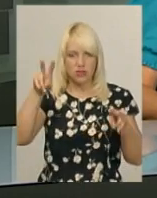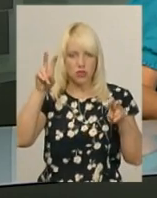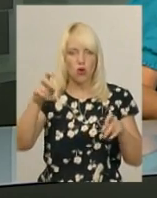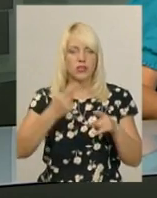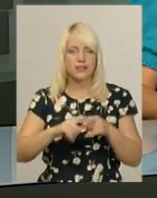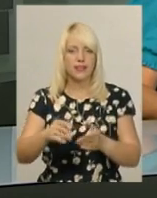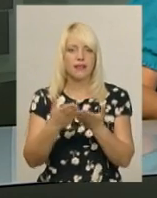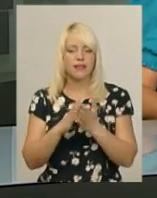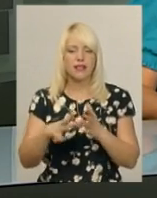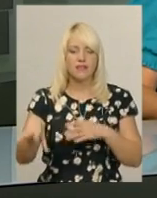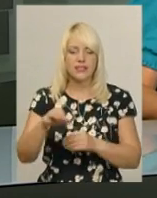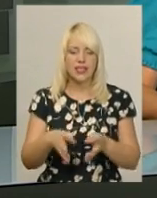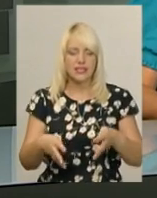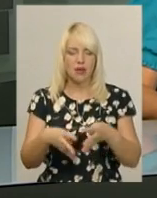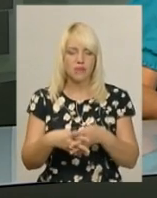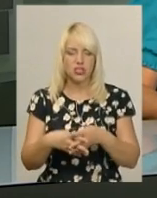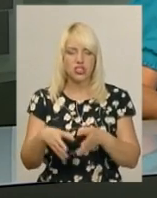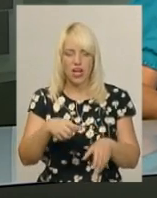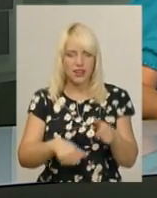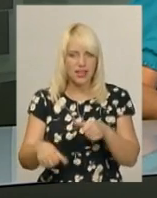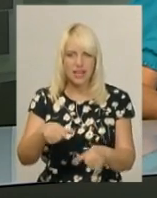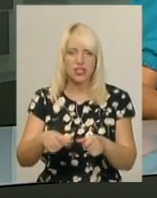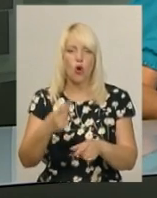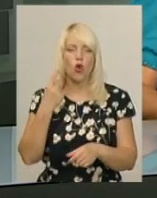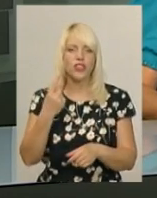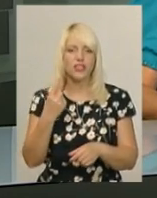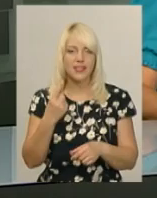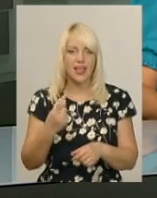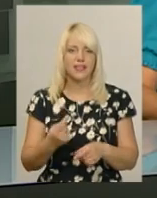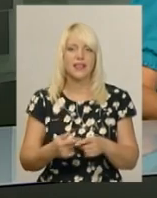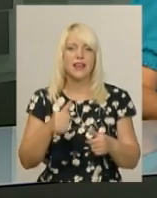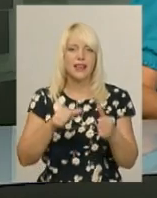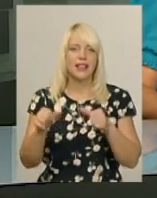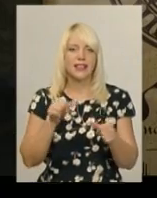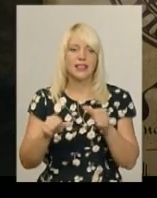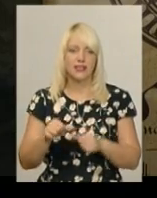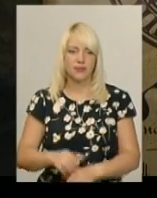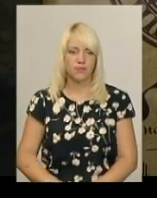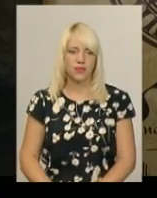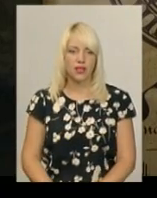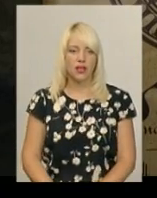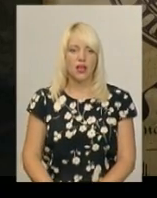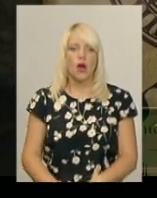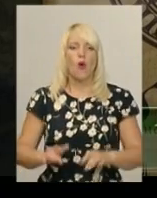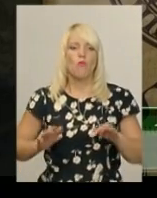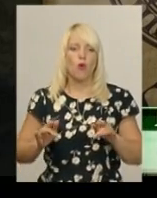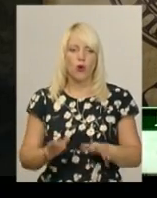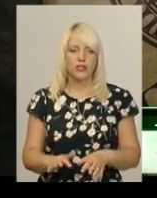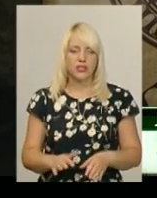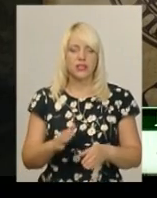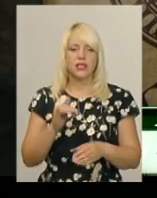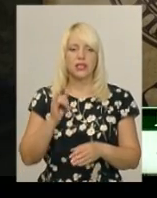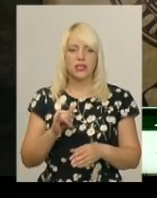2017 році роман став лауреатом літературного конкурсу «Коронація слова». Власне, події розгортаються і в